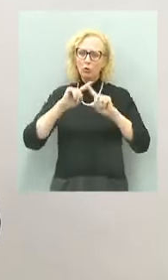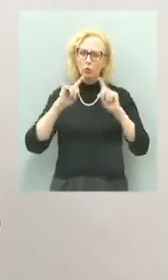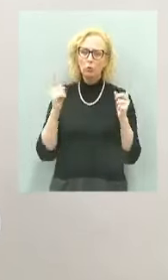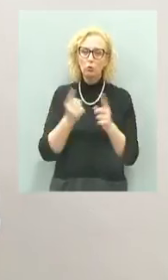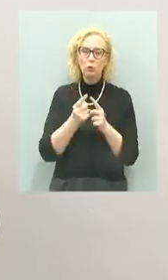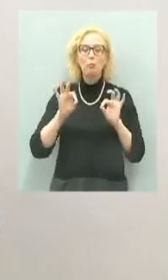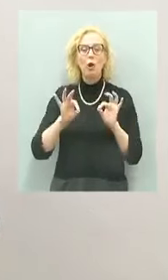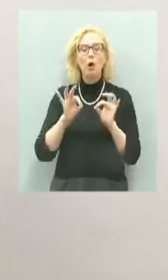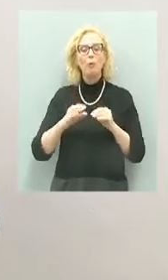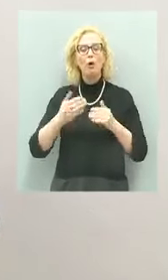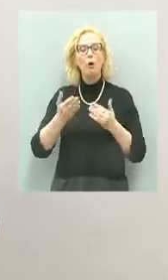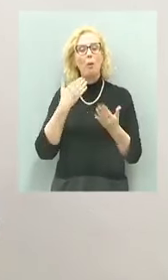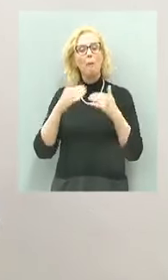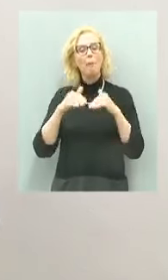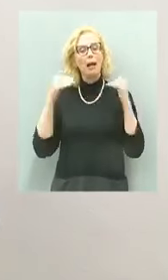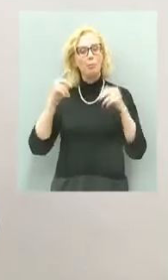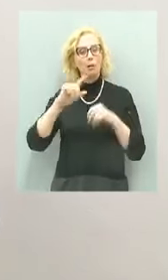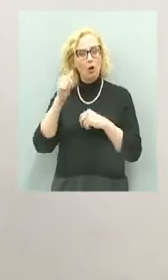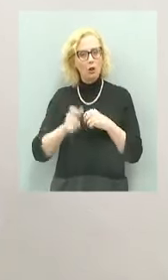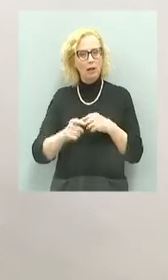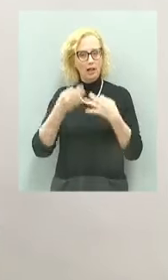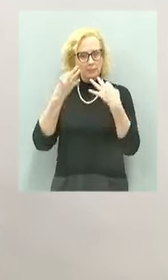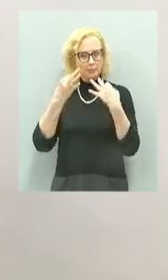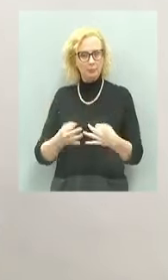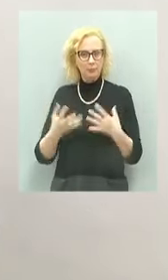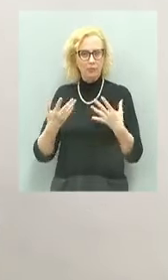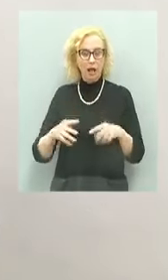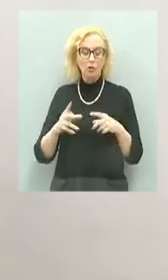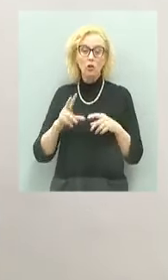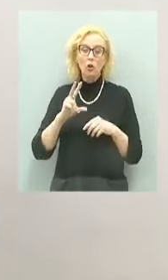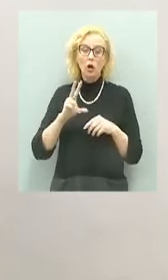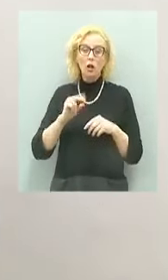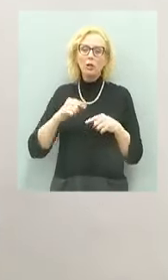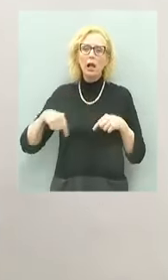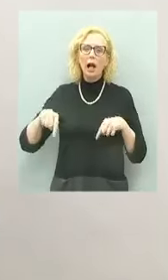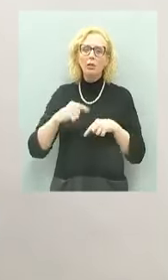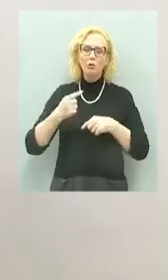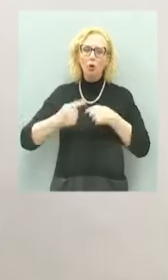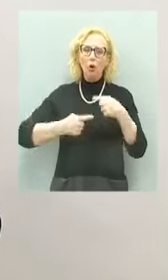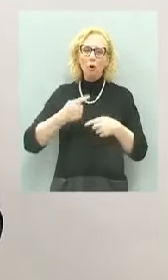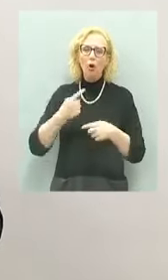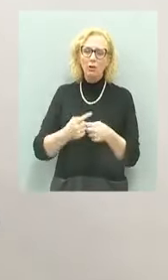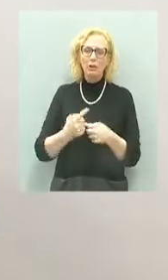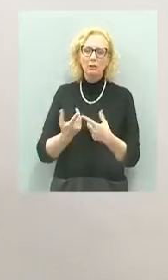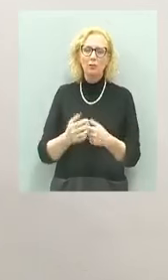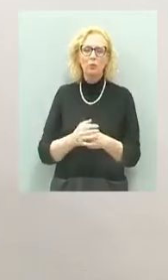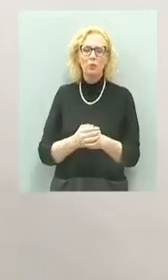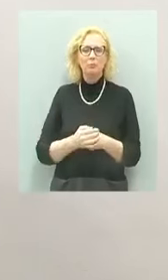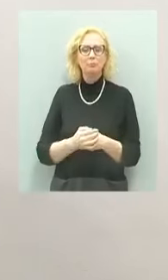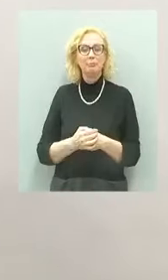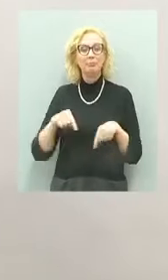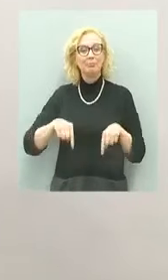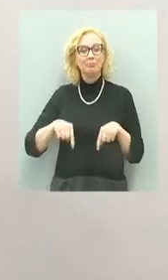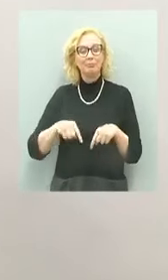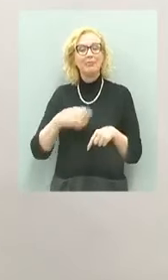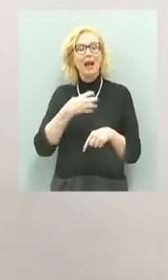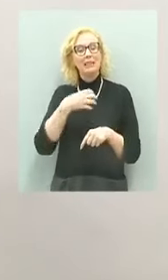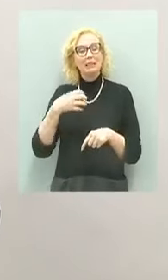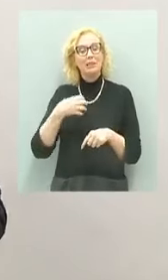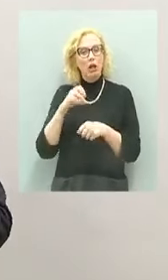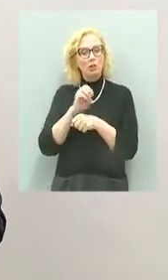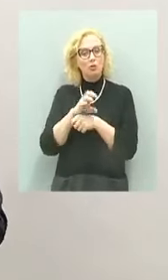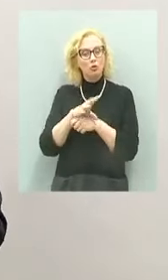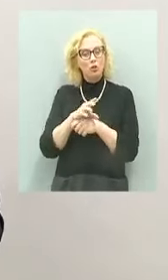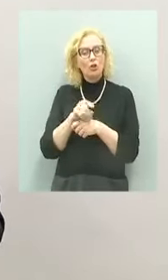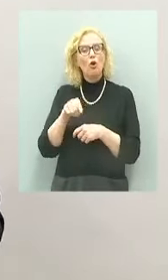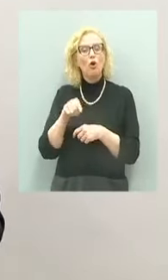sancito anche dal Parlamento italiano, che il Trentino porta avanti con grande convinzione. Questa mattina l'assessore all'istruzione della